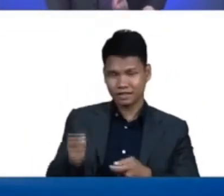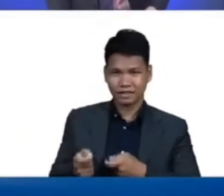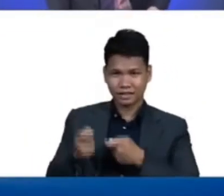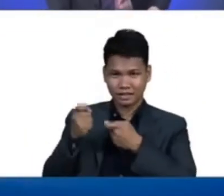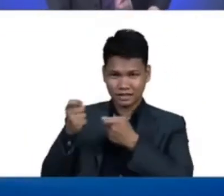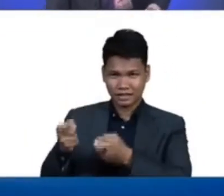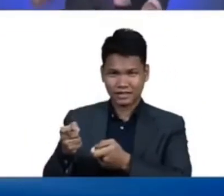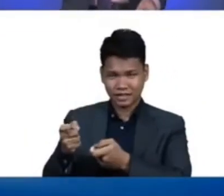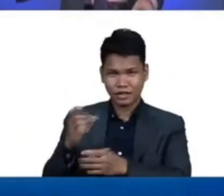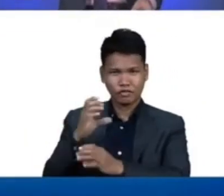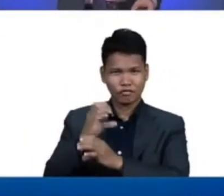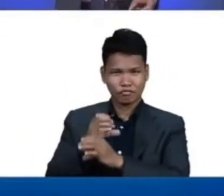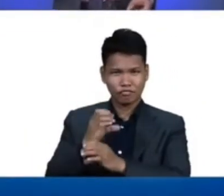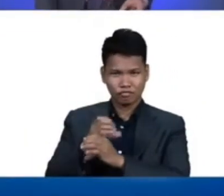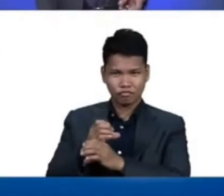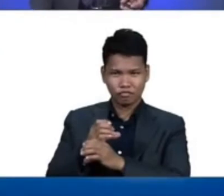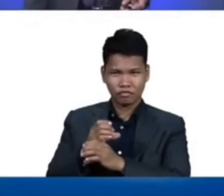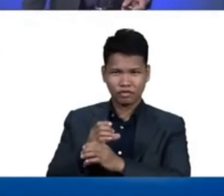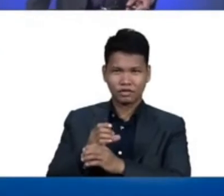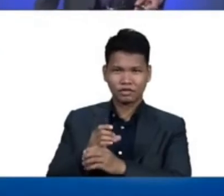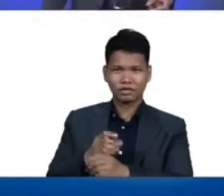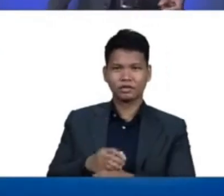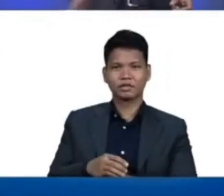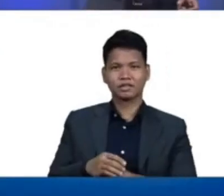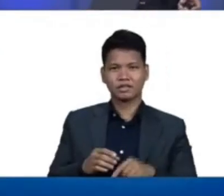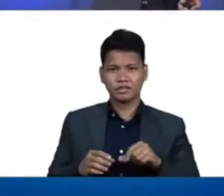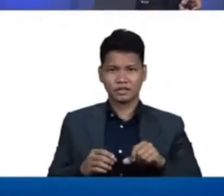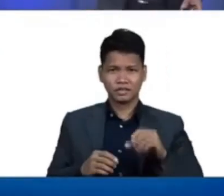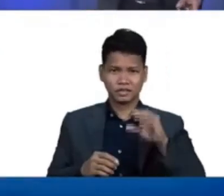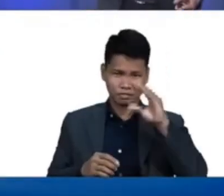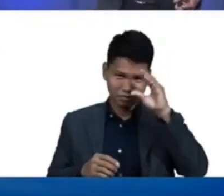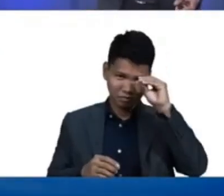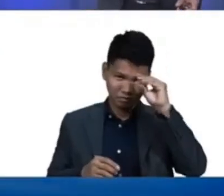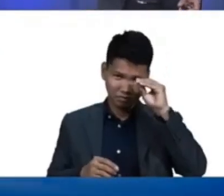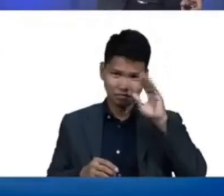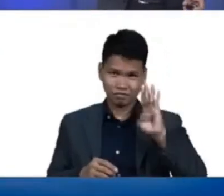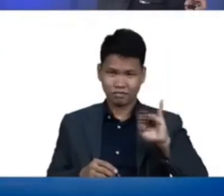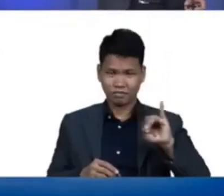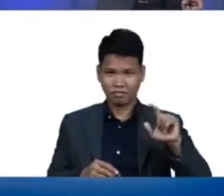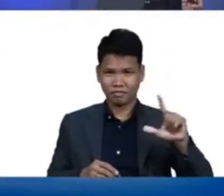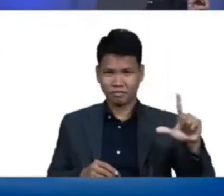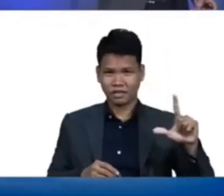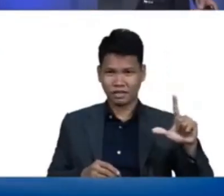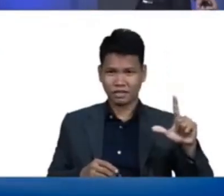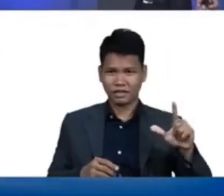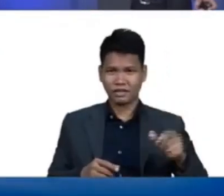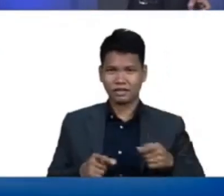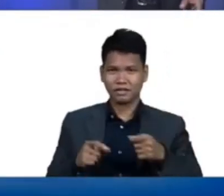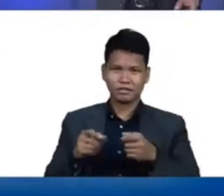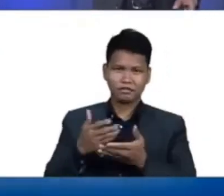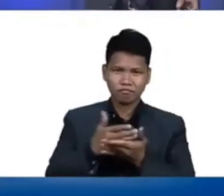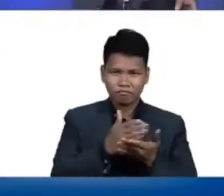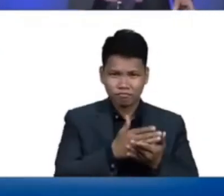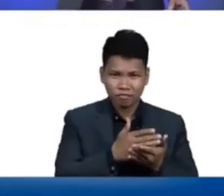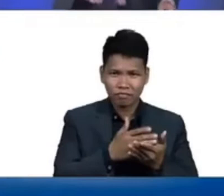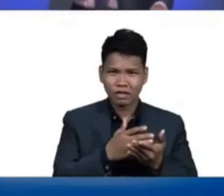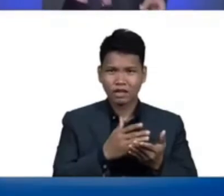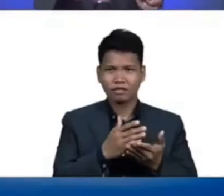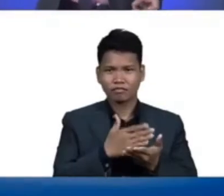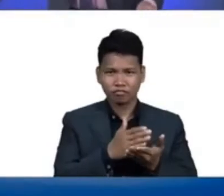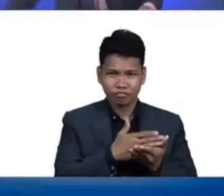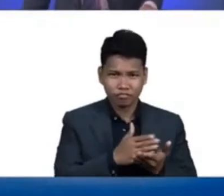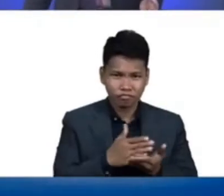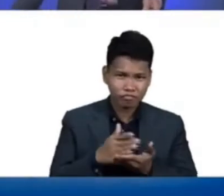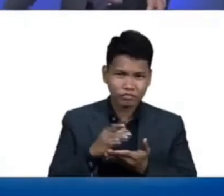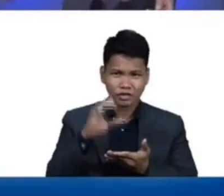sasakyan Bill and his father had spent months buwan po ang kanilang ginugol upang maghanap